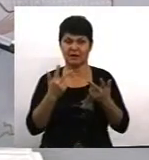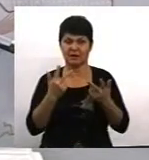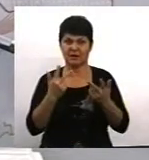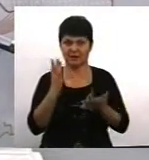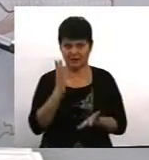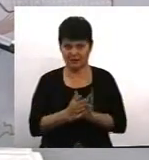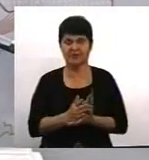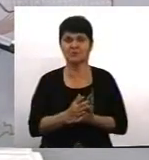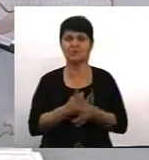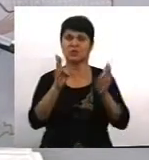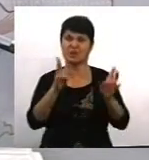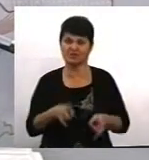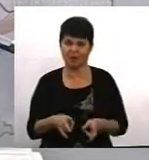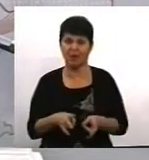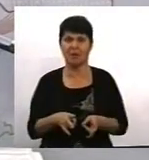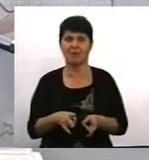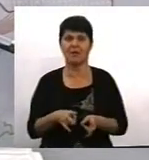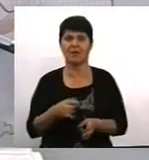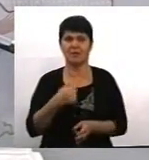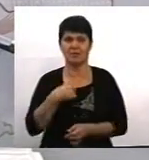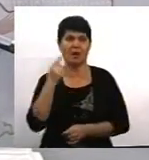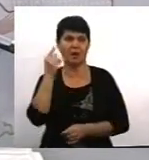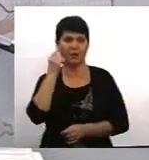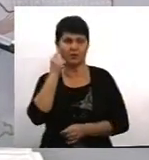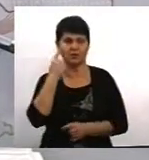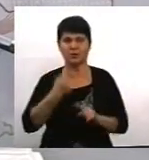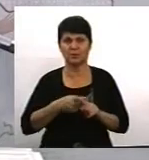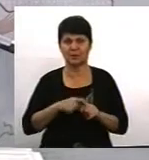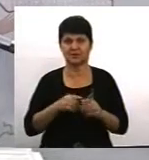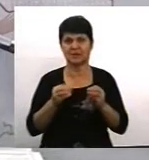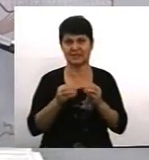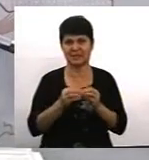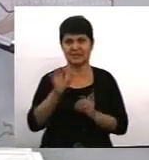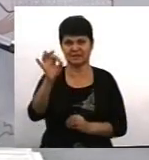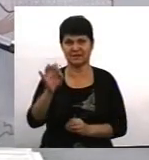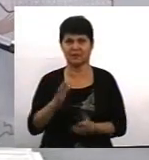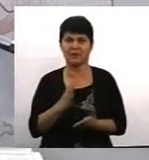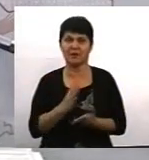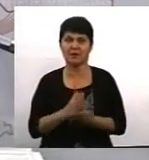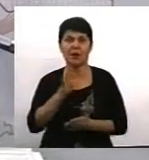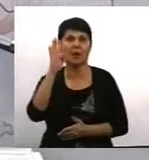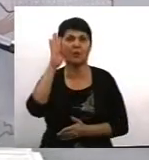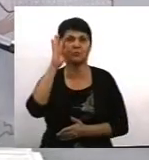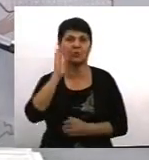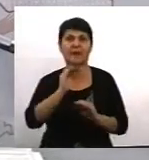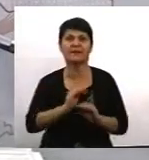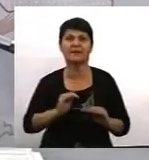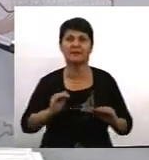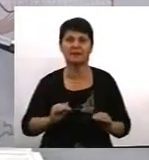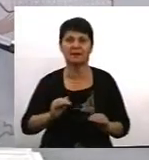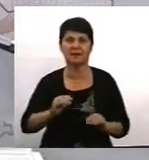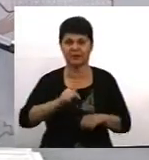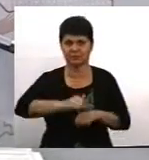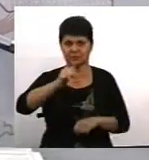постраждала від насильства. Тобто, я очевидно думаю, що в цих 10% є хлопчики, дітки, які зазнали насильство. Тут